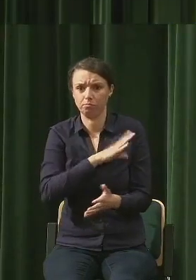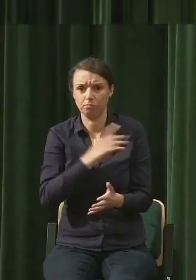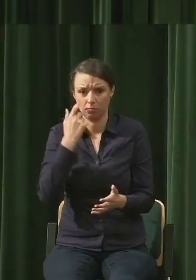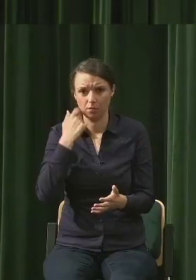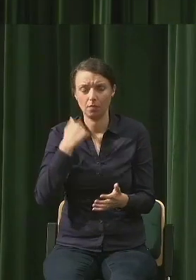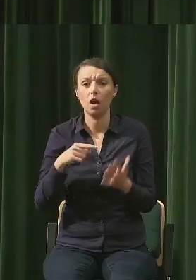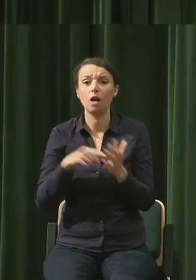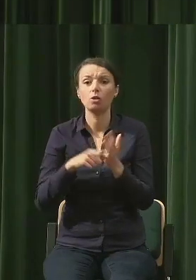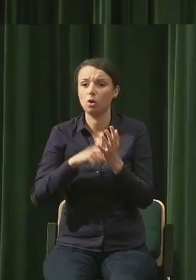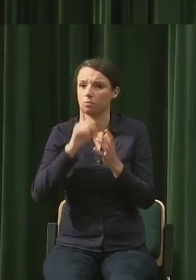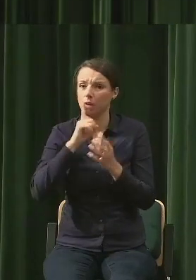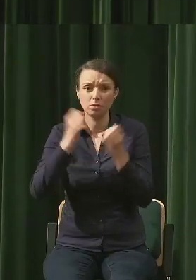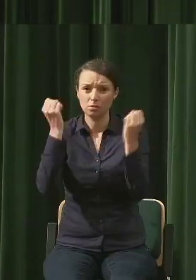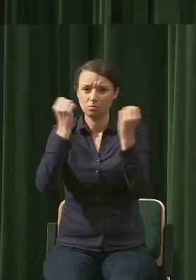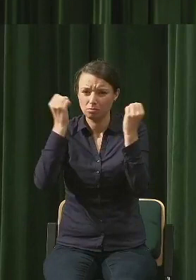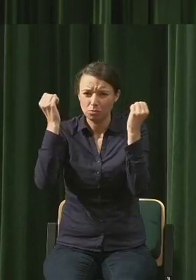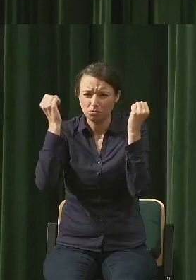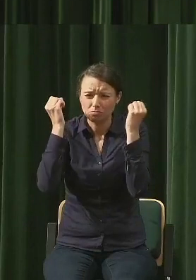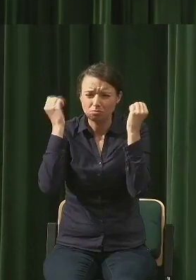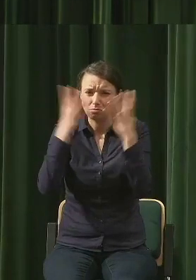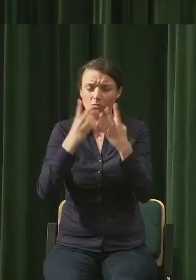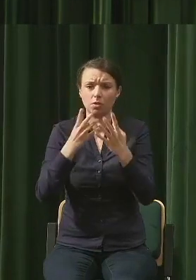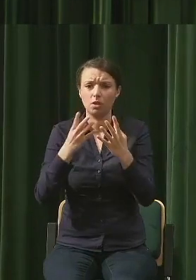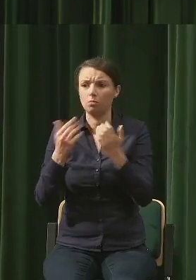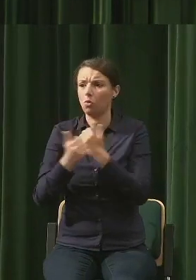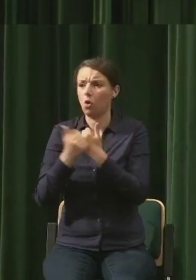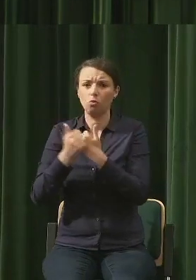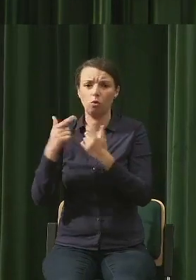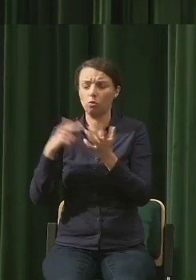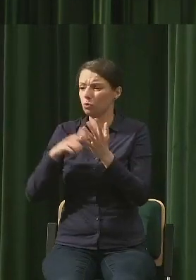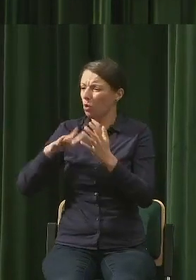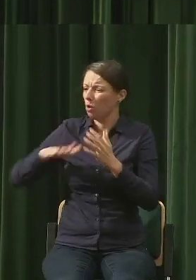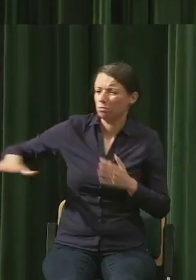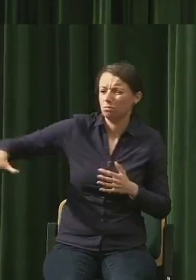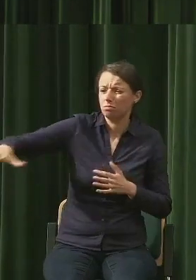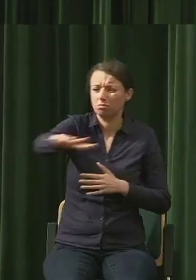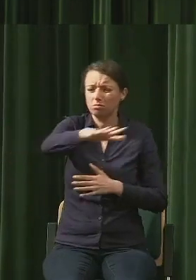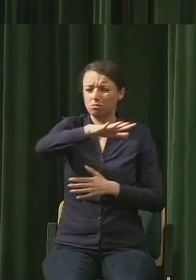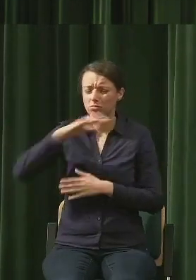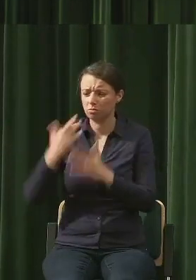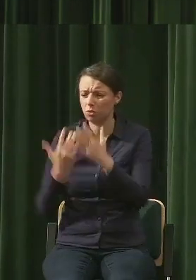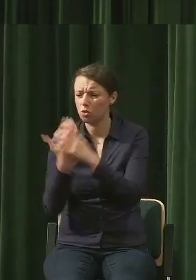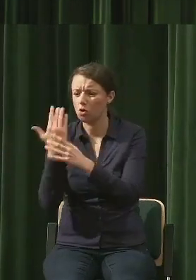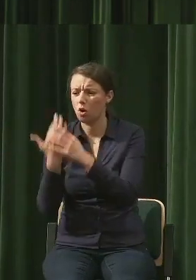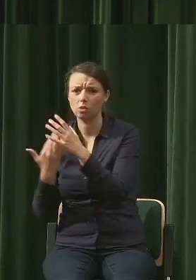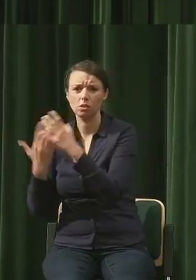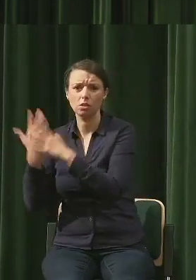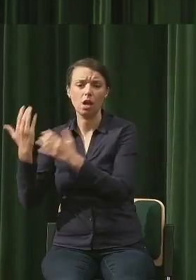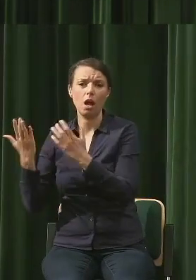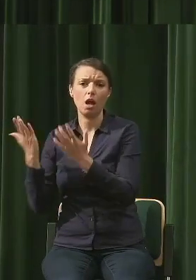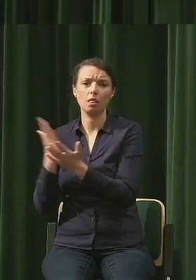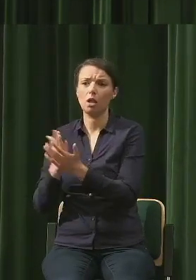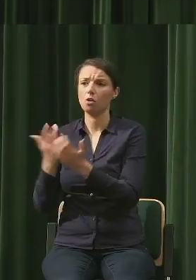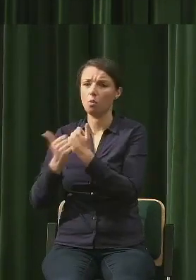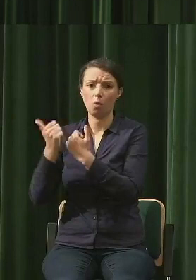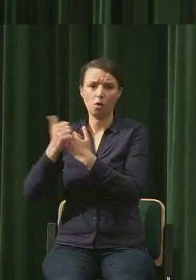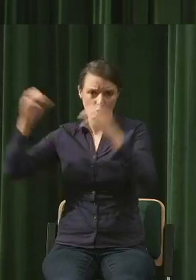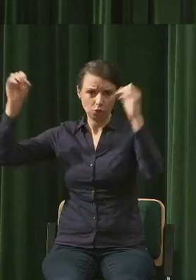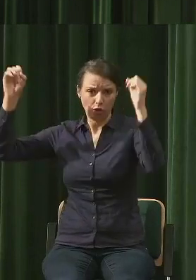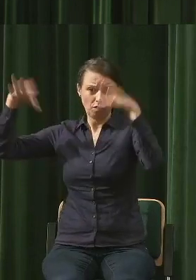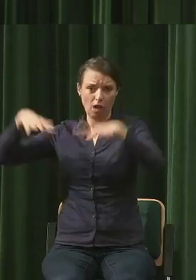pas życia, który przez tylko światło, przez nasz komfort nie będzie żył.